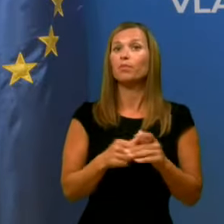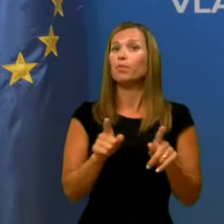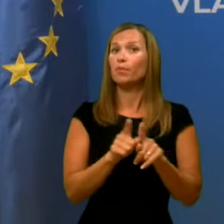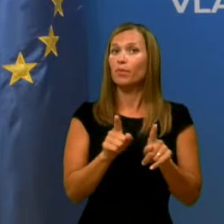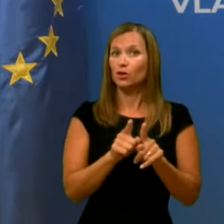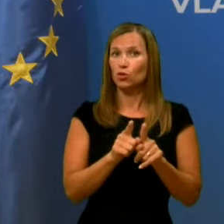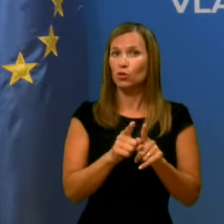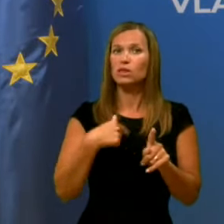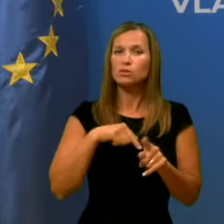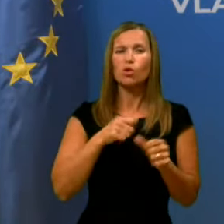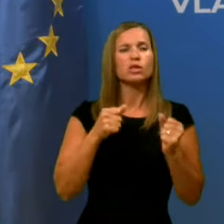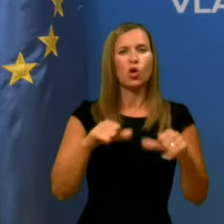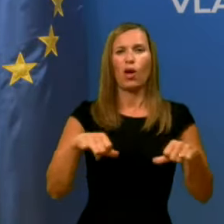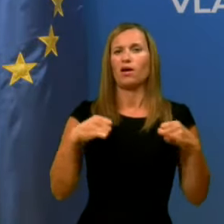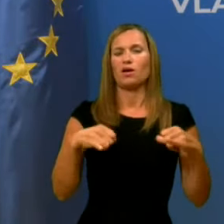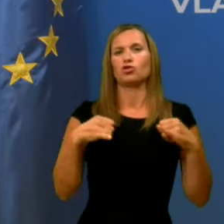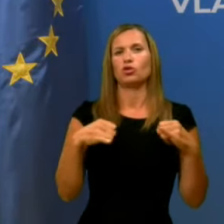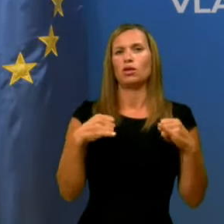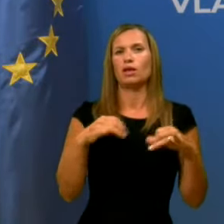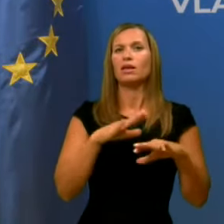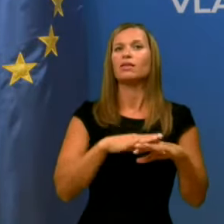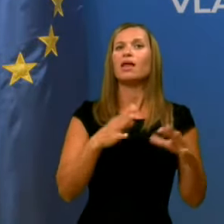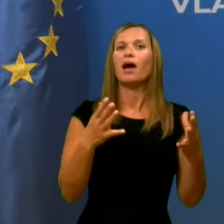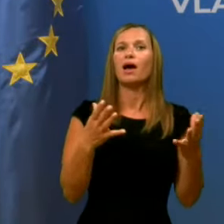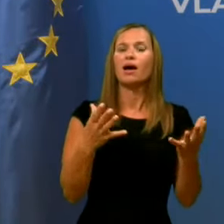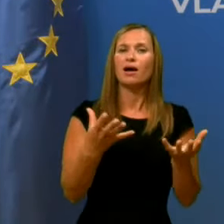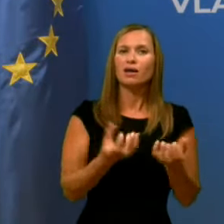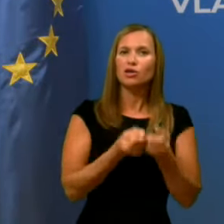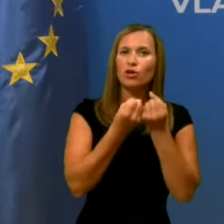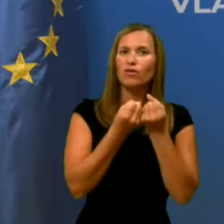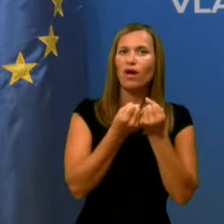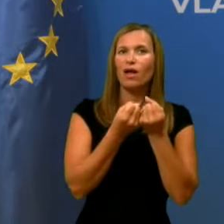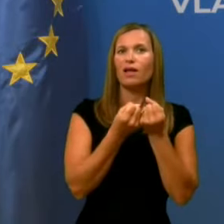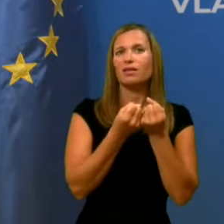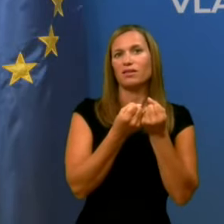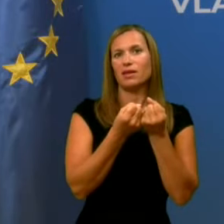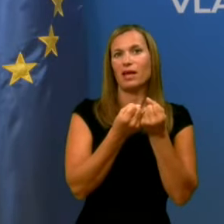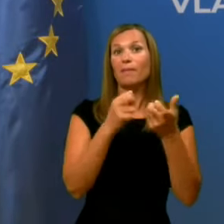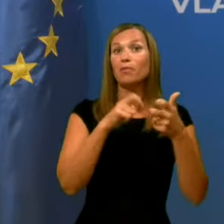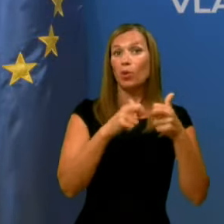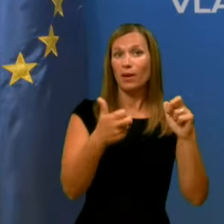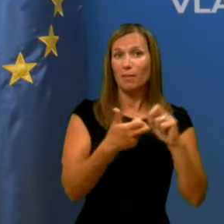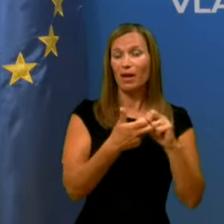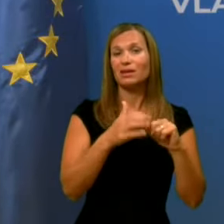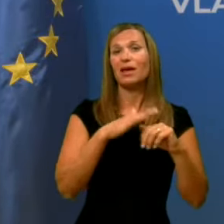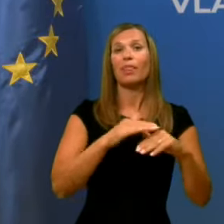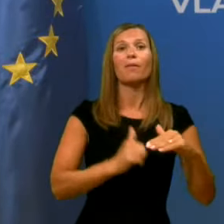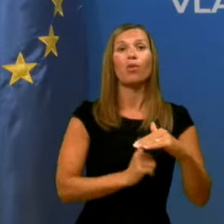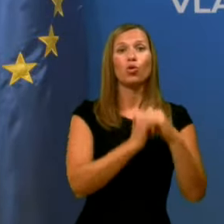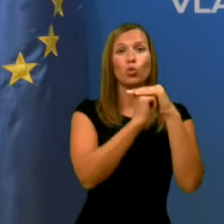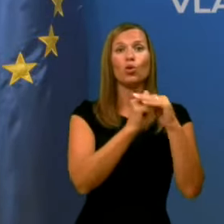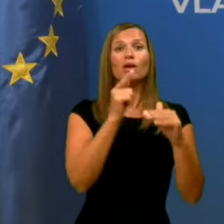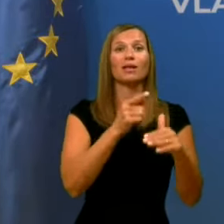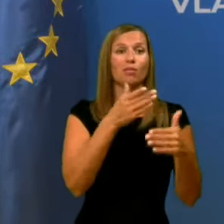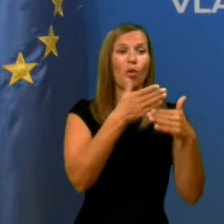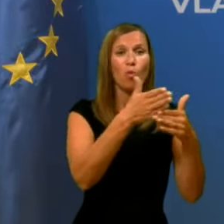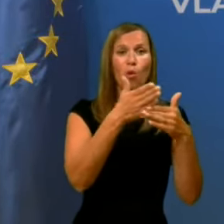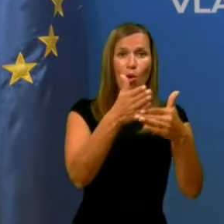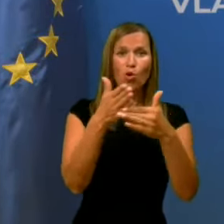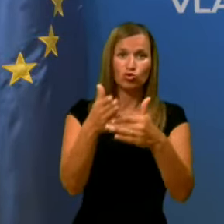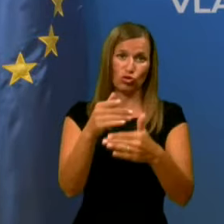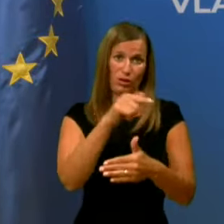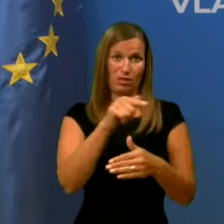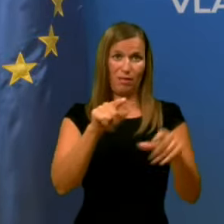pa smo tudi zelo angažerani na reševanju problematike, na podpori in pomoči tem domovom